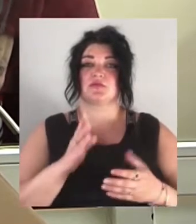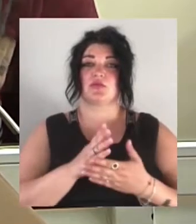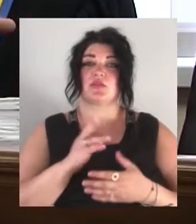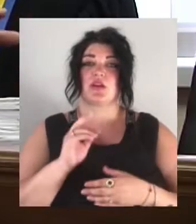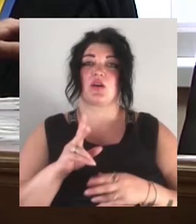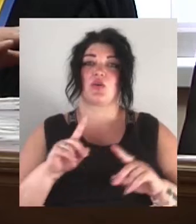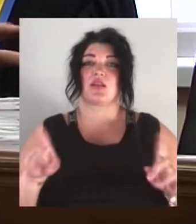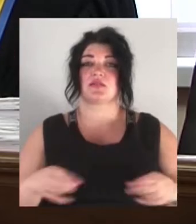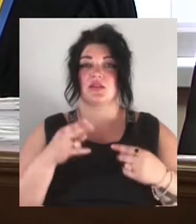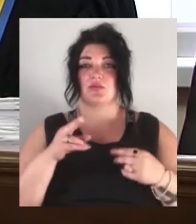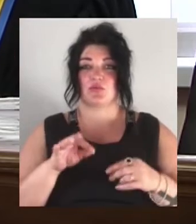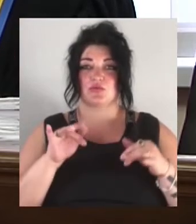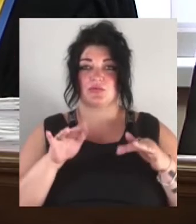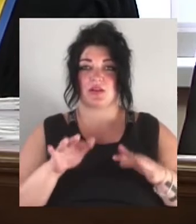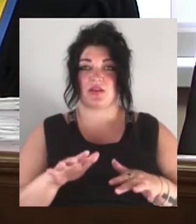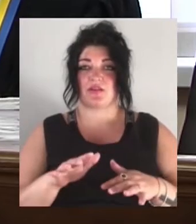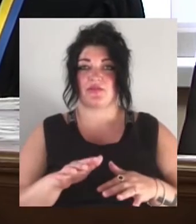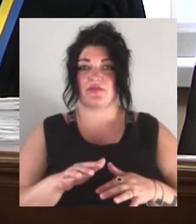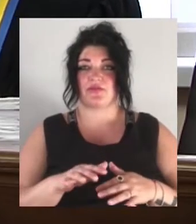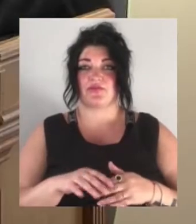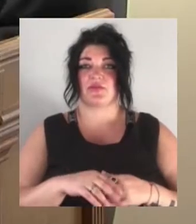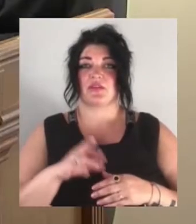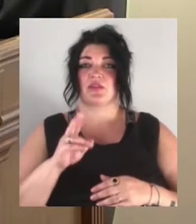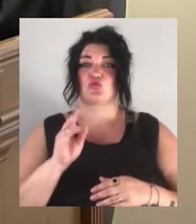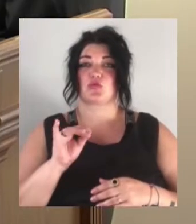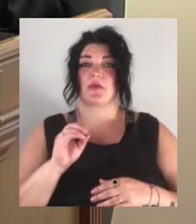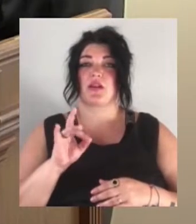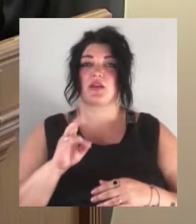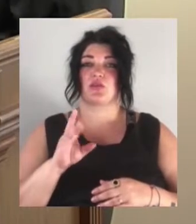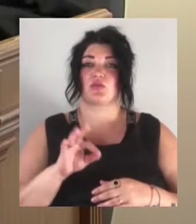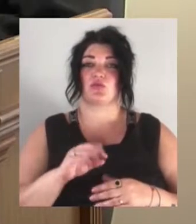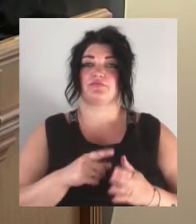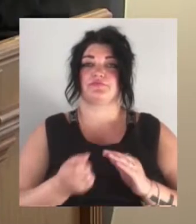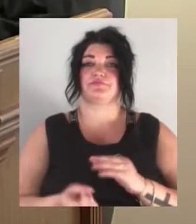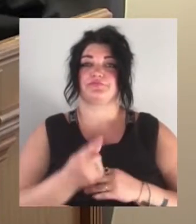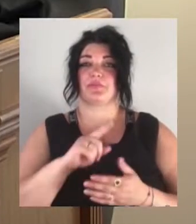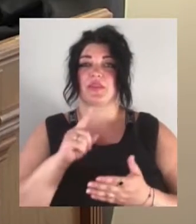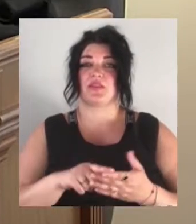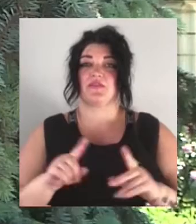по справі. Колегія з головуючим суддею Сергієм Кичмеренко у цьому клопотанні відмовила.